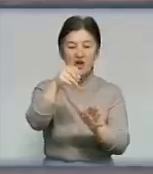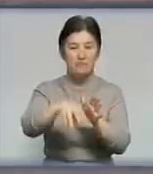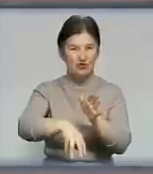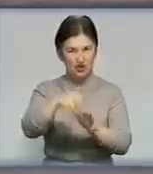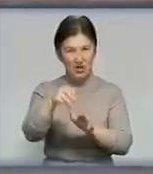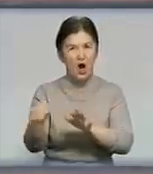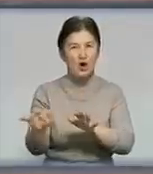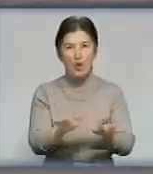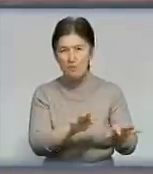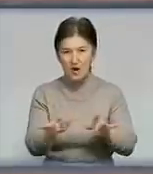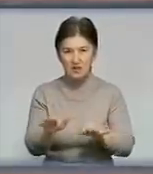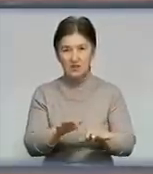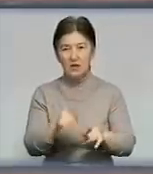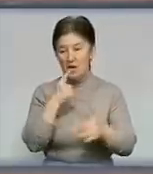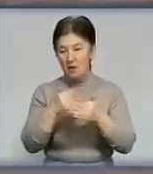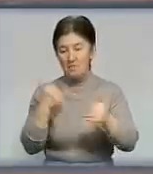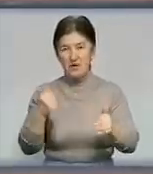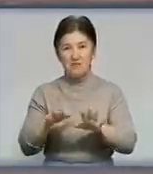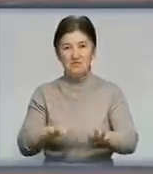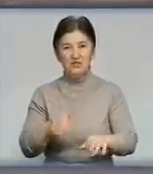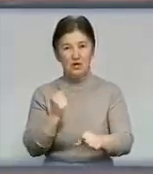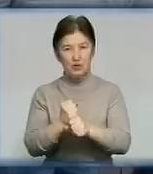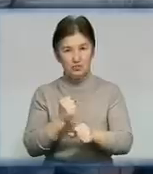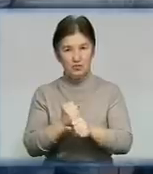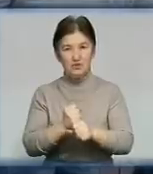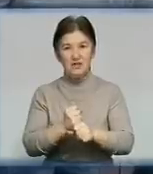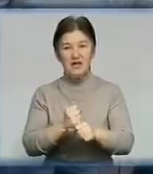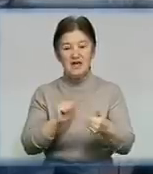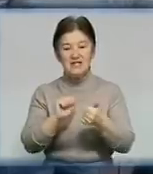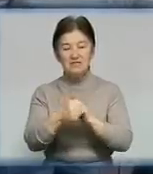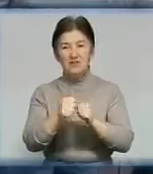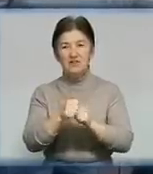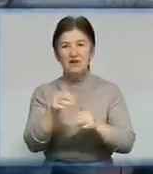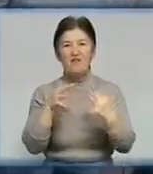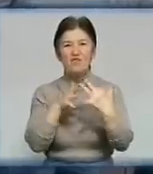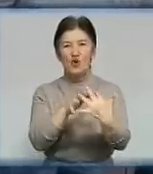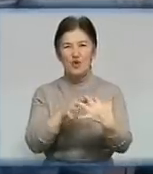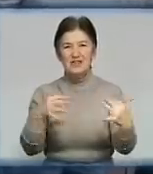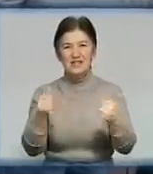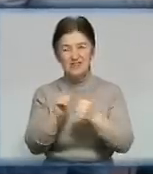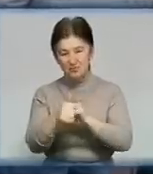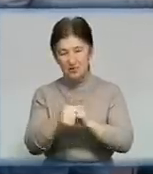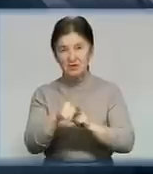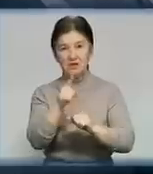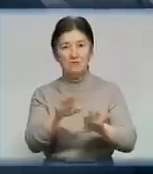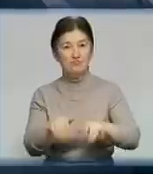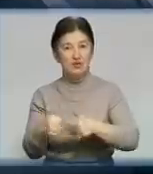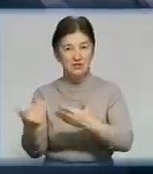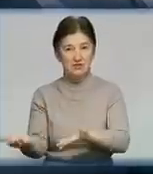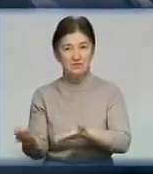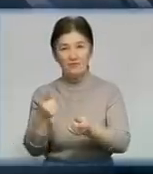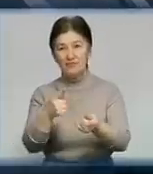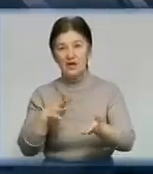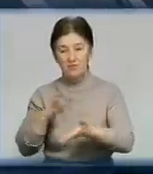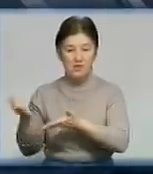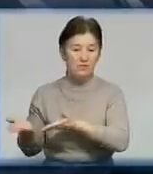потім на нашу Україну. Перед останнім місцероботи – місцевий фронт змін. Минулого року отримав запрошення попрацювати на удар. Я був запрошений